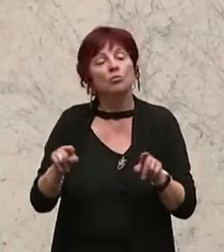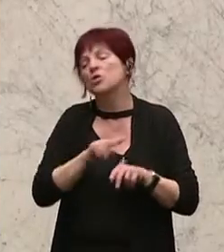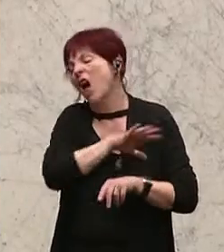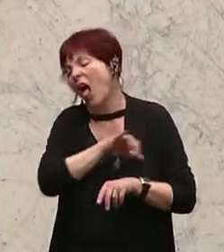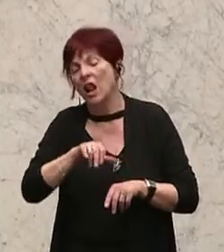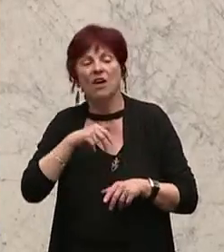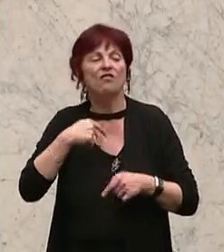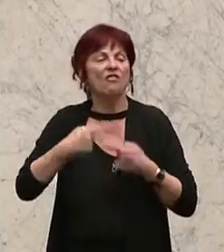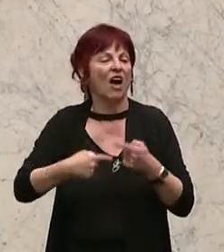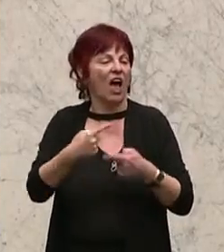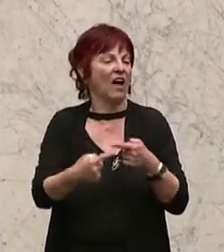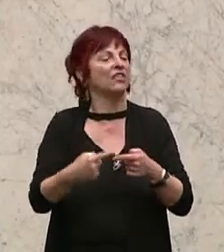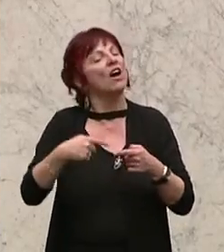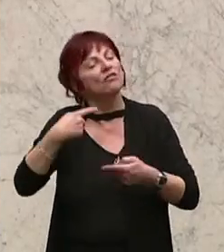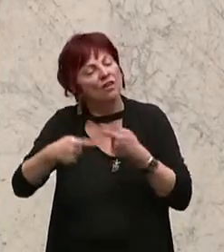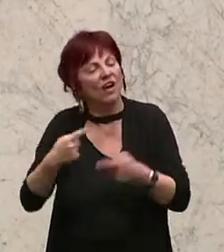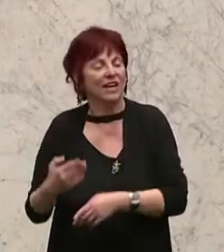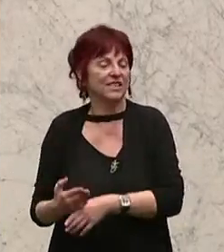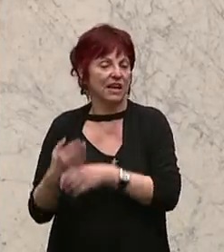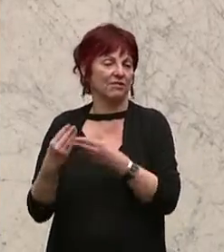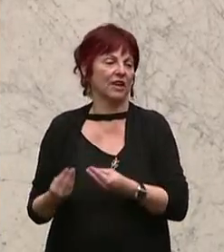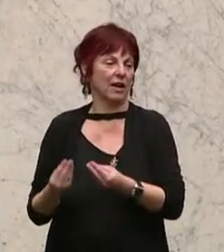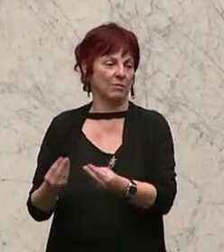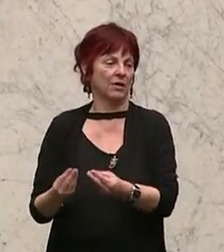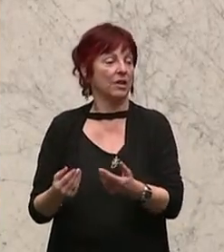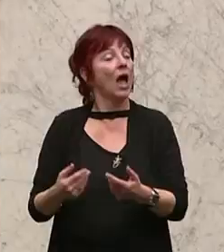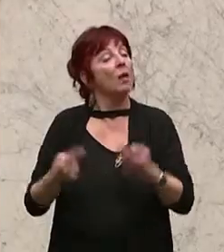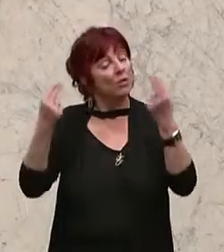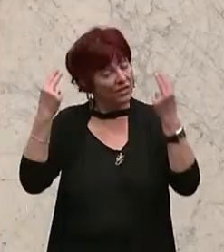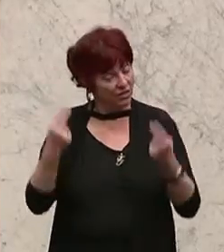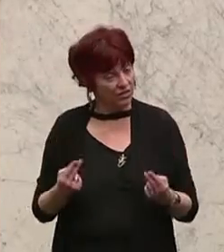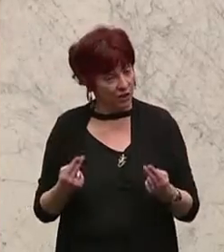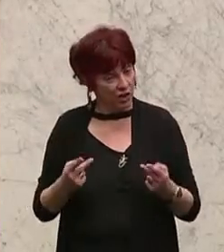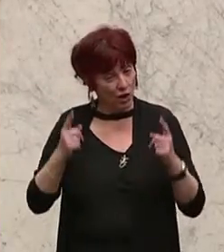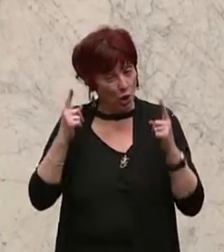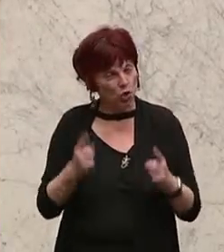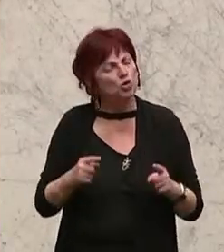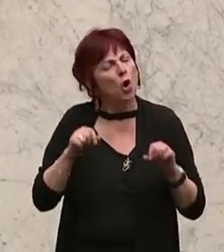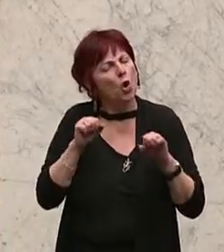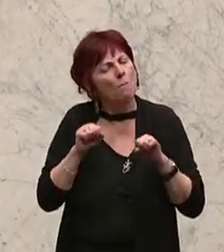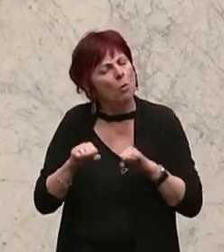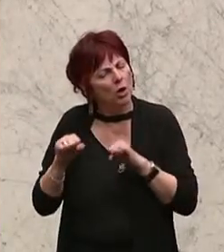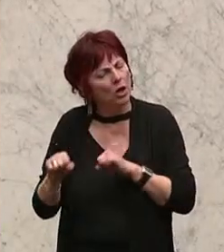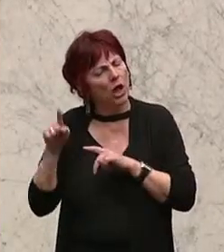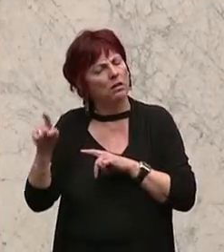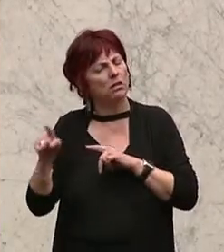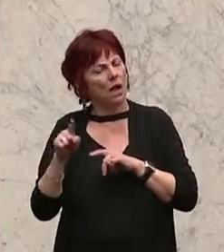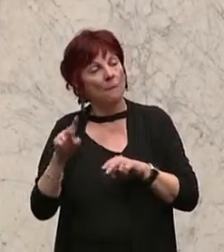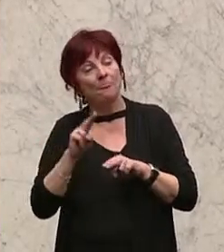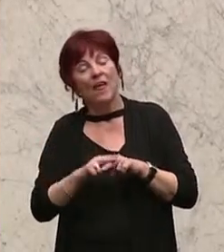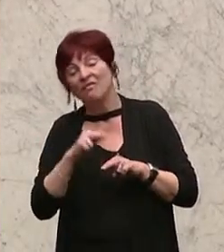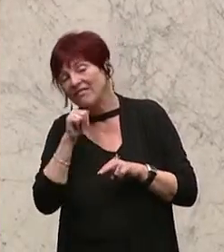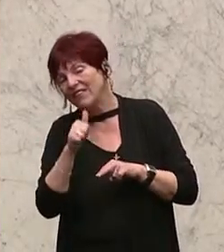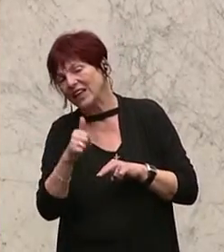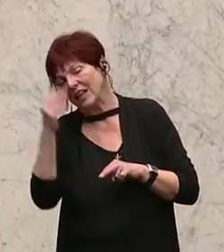Und ich glaube schon, dass es richtig ist, dass wir hier trotzdem die Möglichkeit haben, dass bei einem aussichtslosen Verfahren die Verfahrenshilfe eben nicht